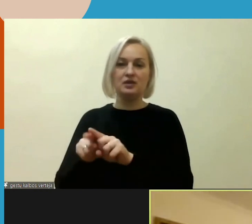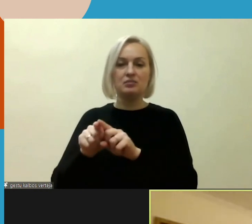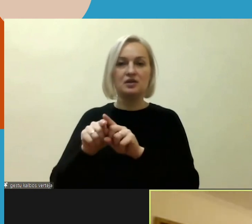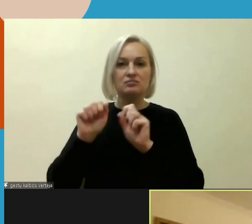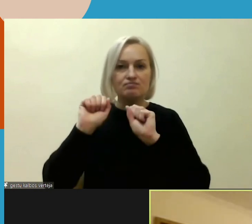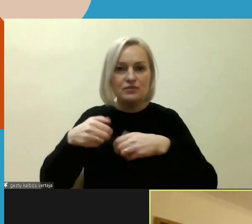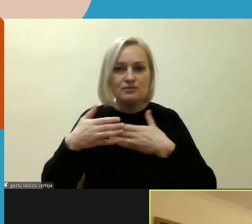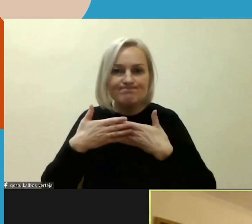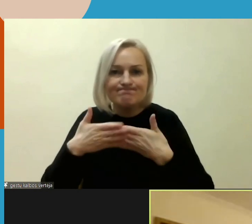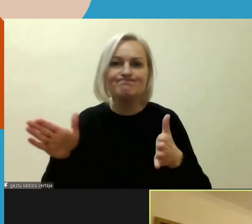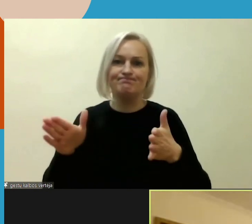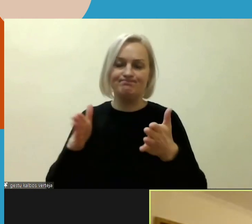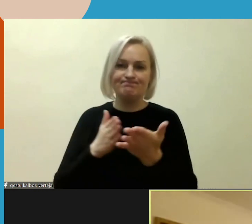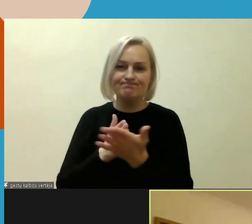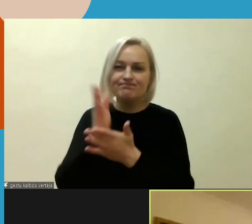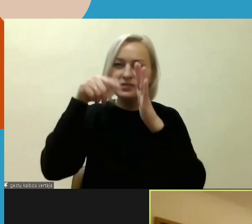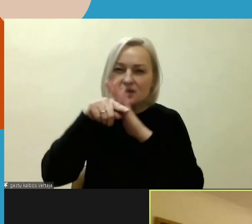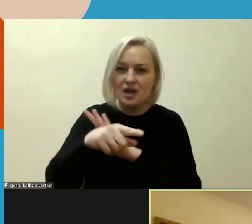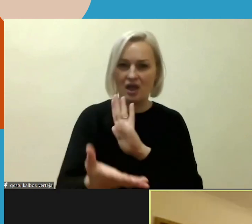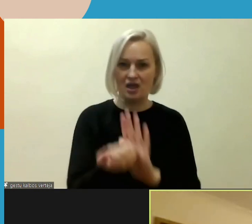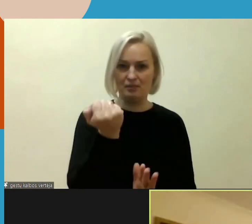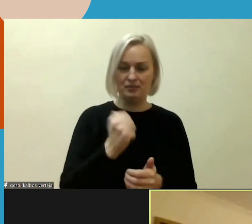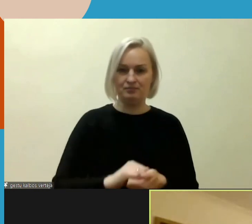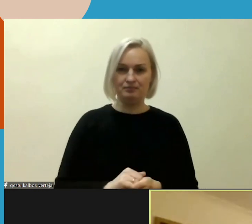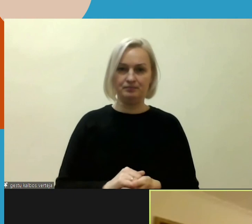į kažką gilesnio. Manau,